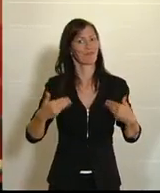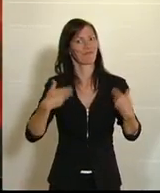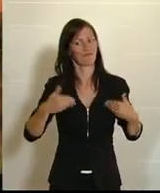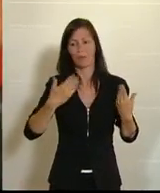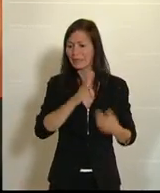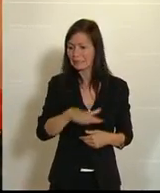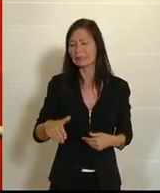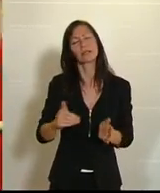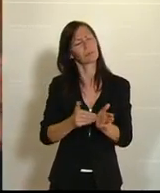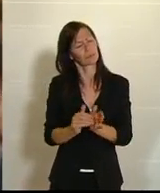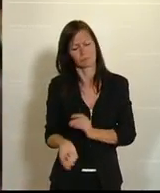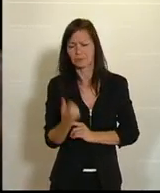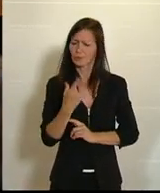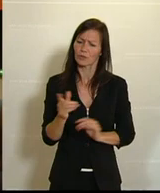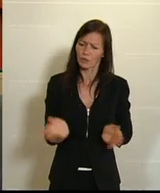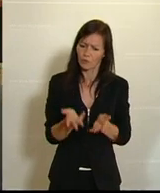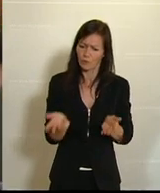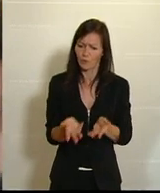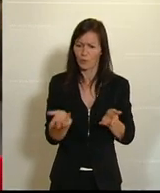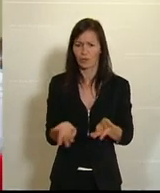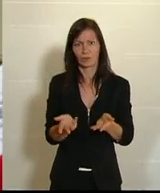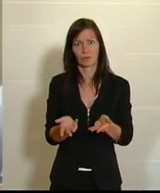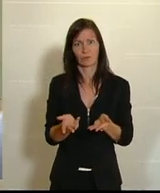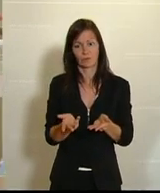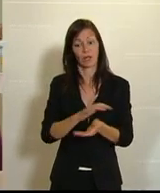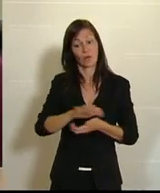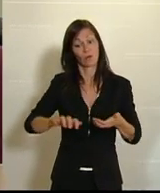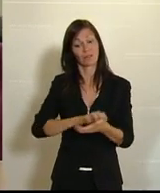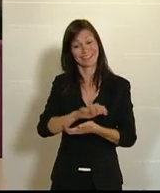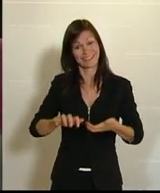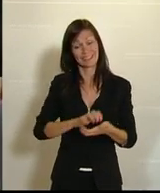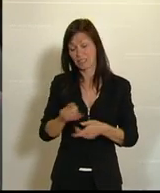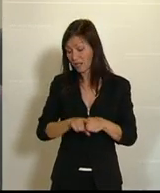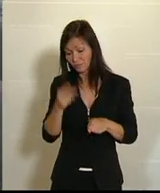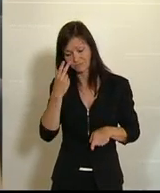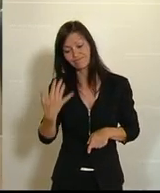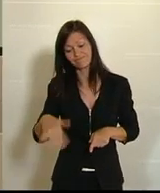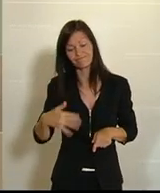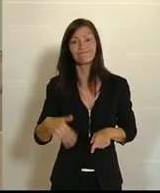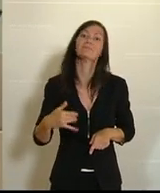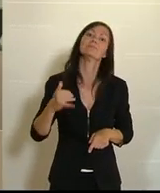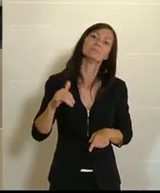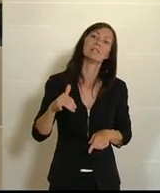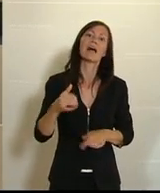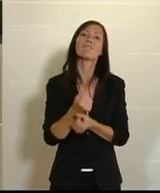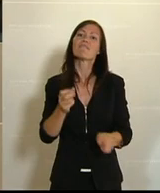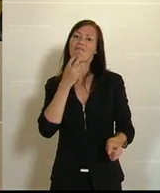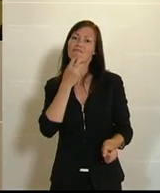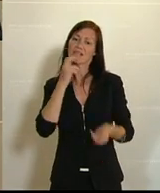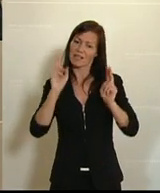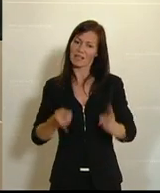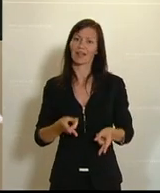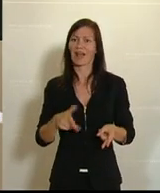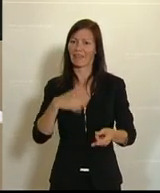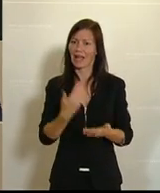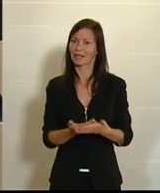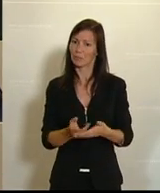besondere Förderung brauchen, Corona hat auch hier Spuren hinterlassen, auf freiwilliger Basis dieses Angebot wahrnehmen können.